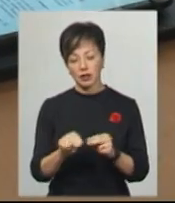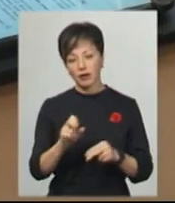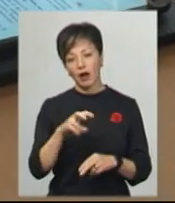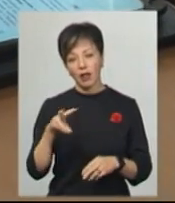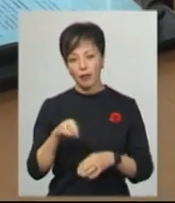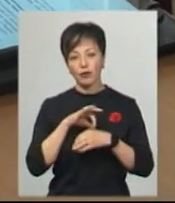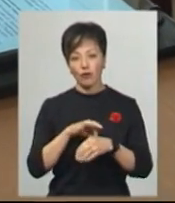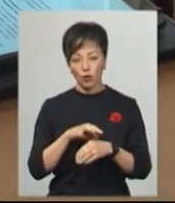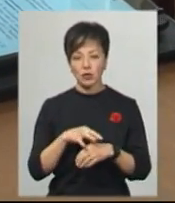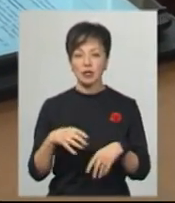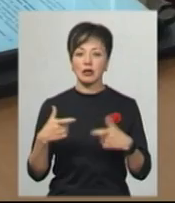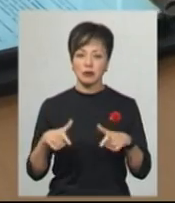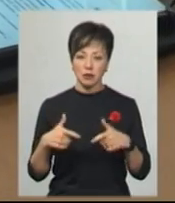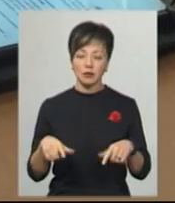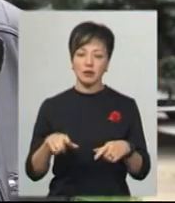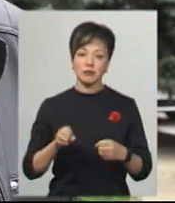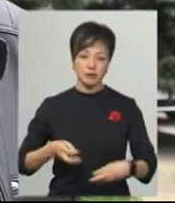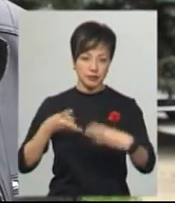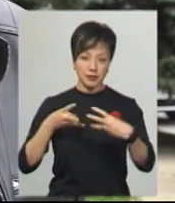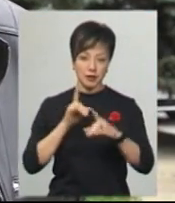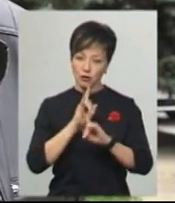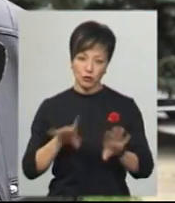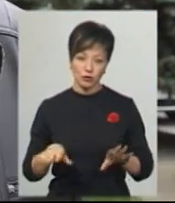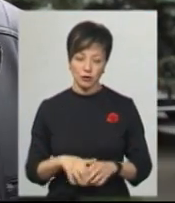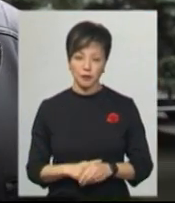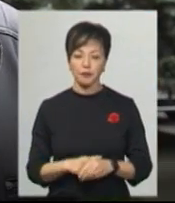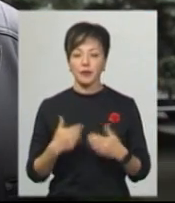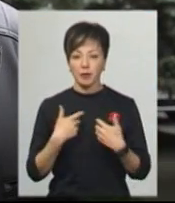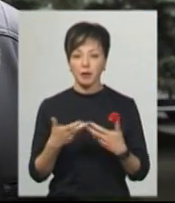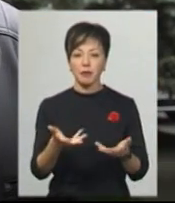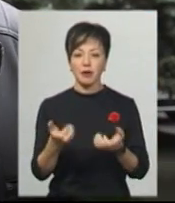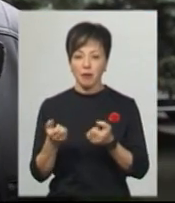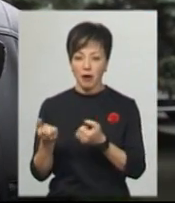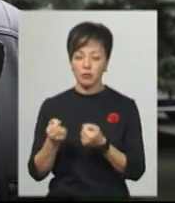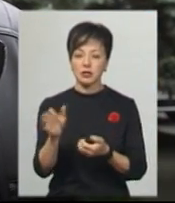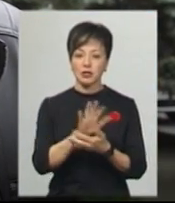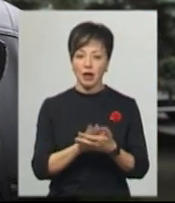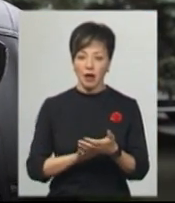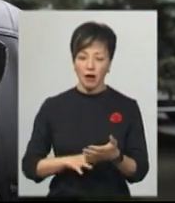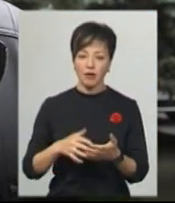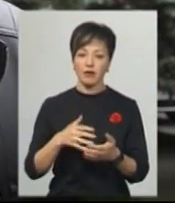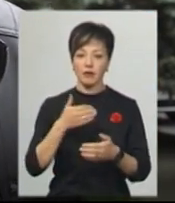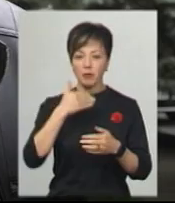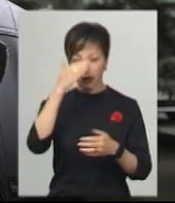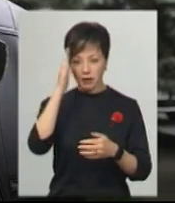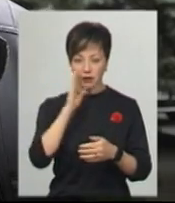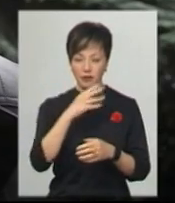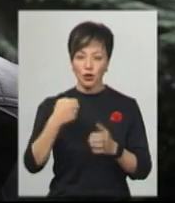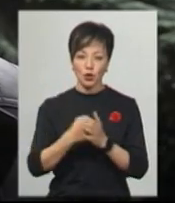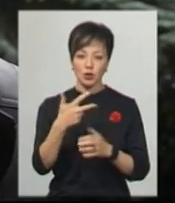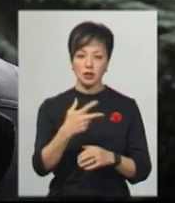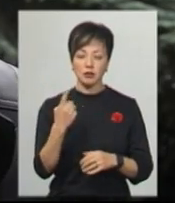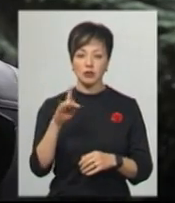але проводити іспити онлайн усе одно не будуть. Ми приймаємо заяви від батьків до 31 травня включно.